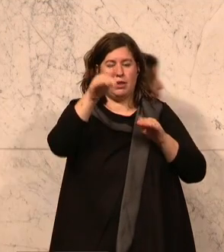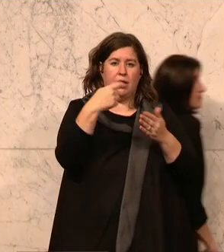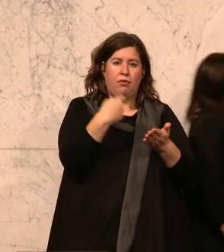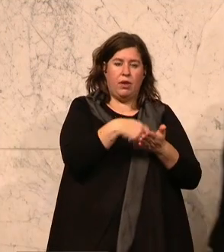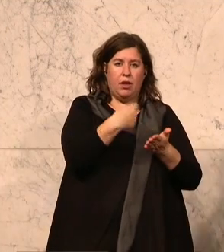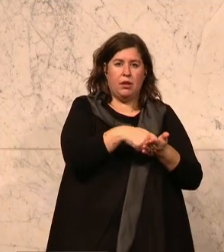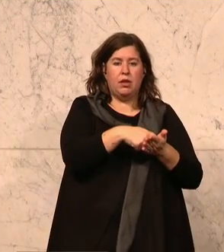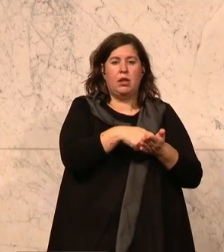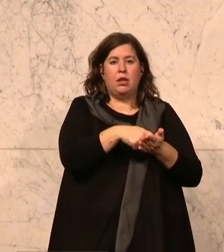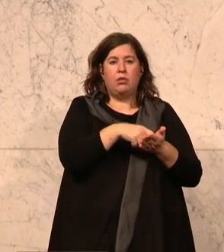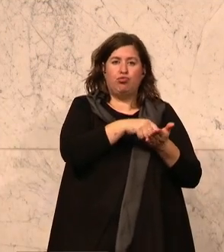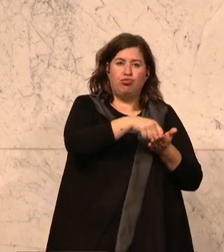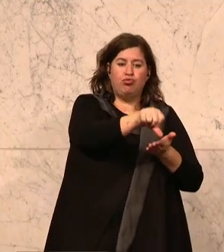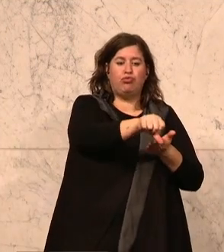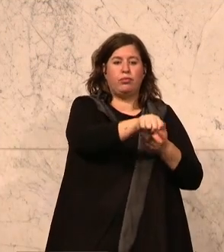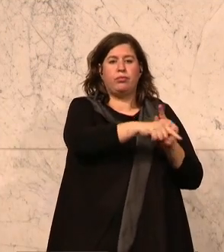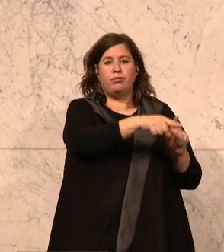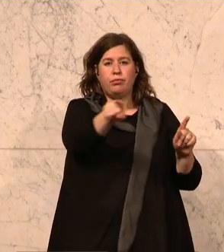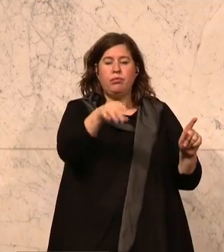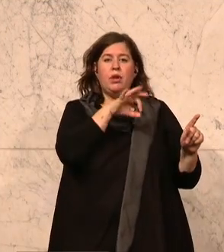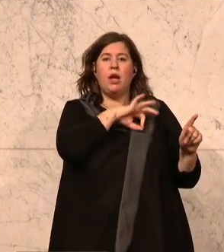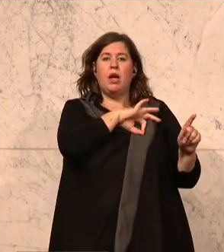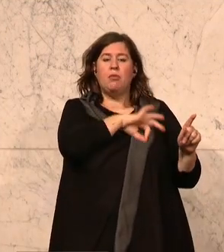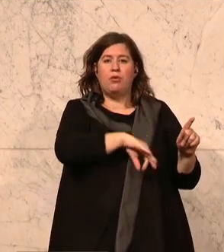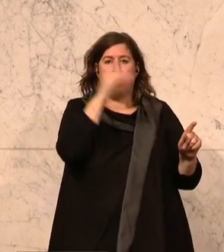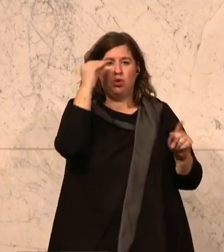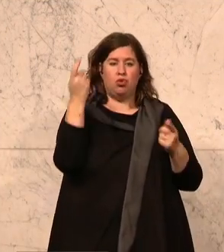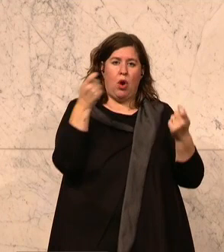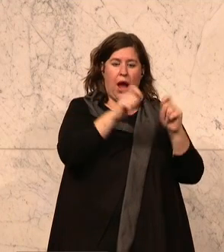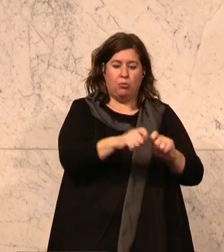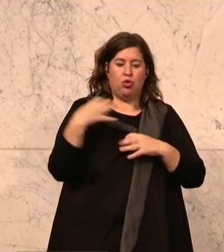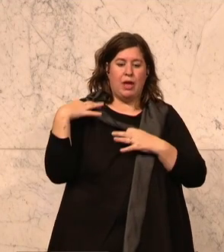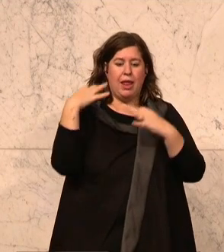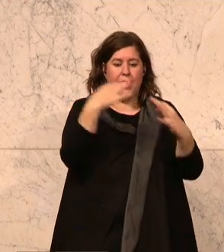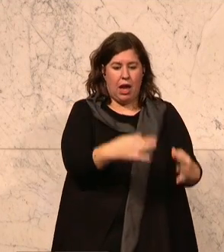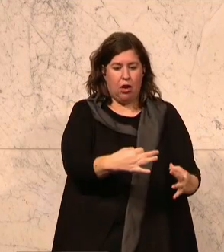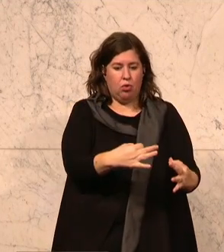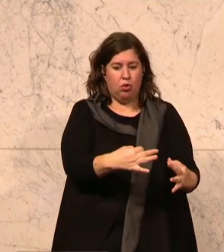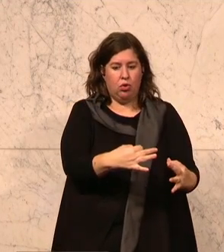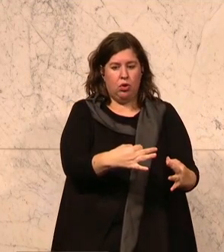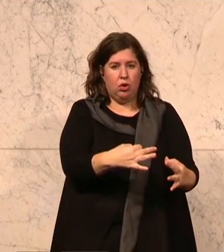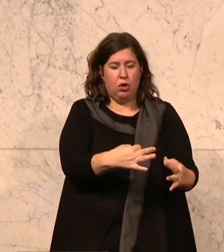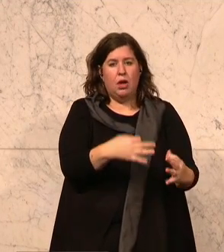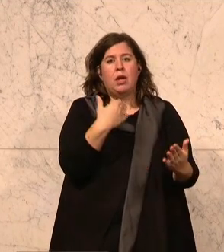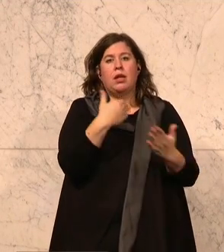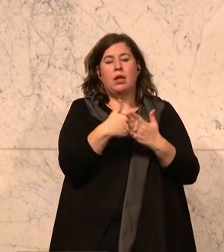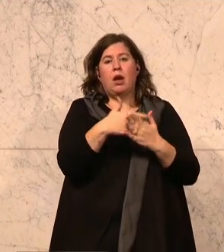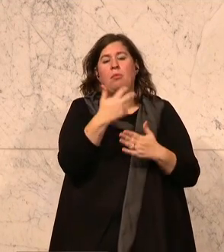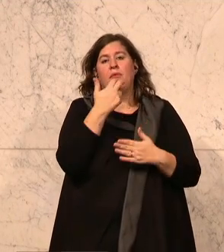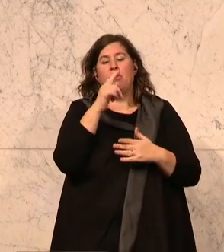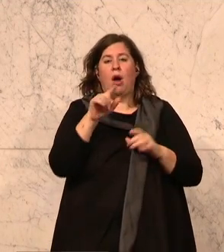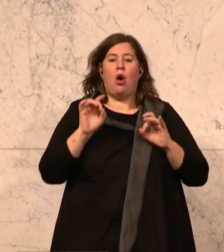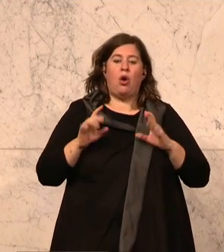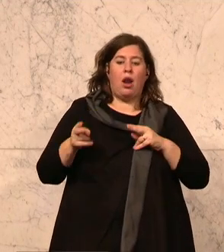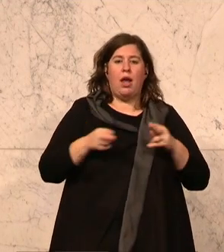die den Pflichtschulabschluss nachholen können, beziehungsweise damit will man Lehrgänge finanzieren im